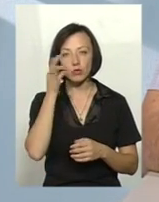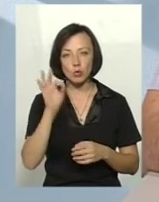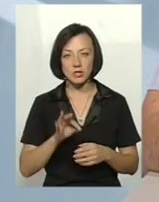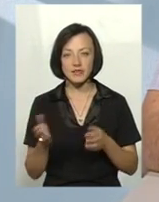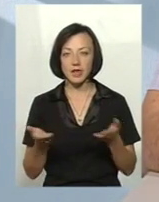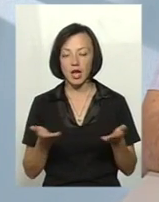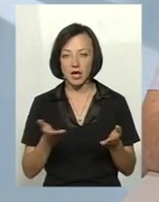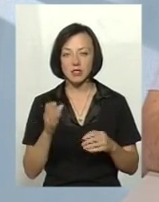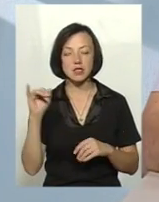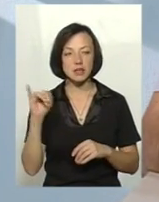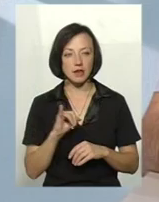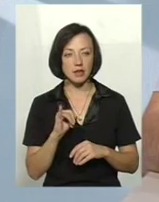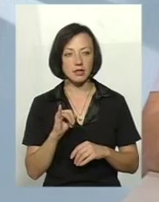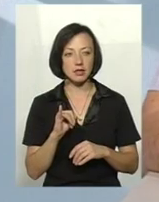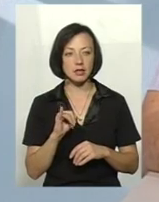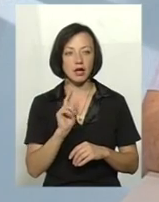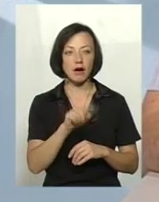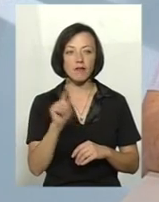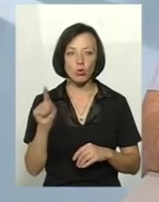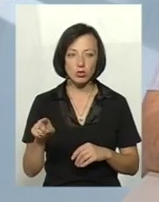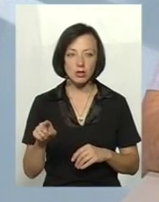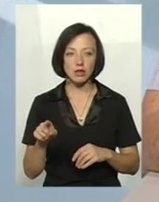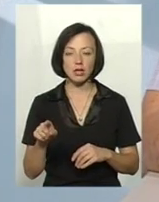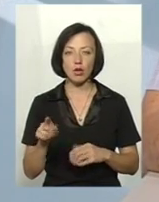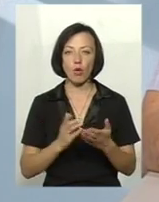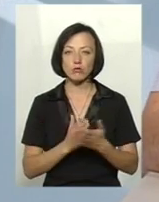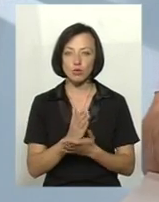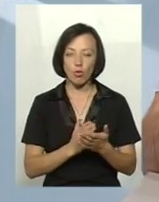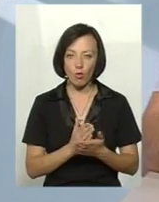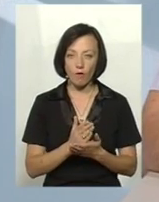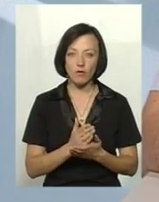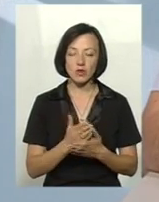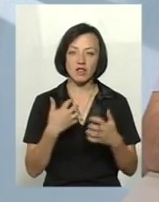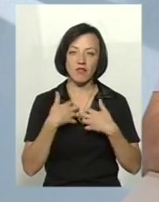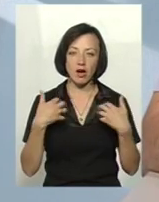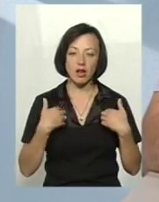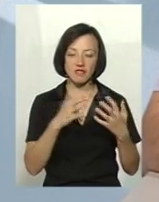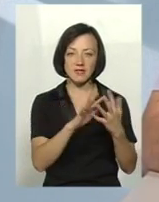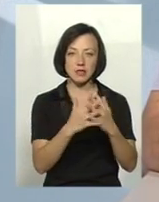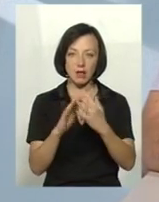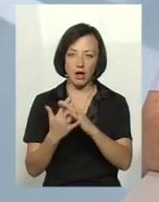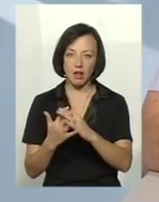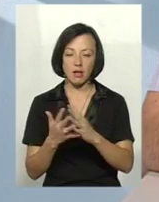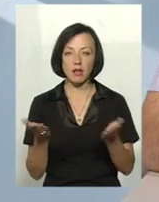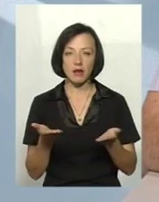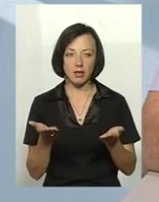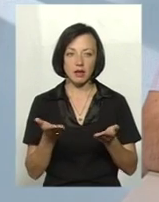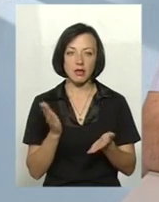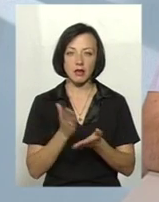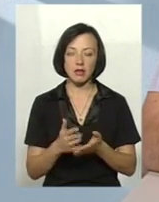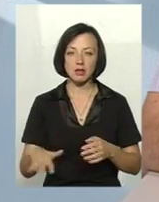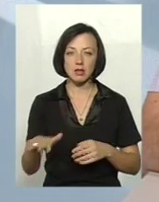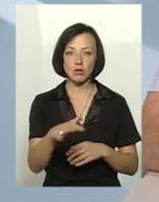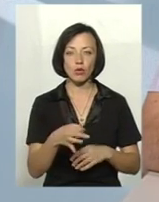якийсь, і вони обслуговують поголів'я в тих населених пунктах, які є на